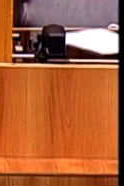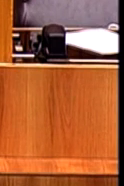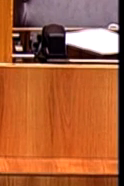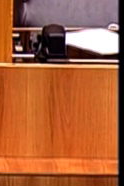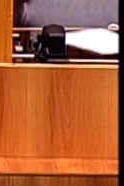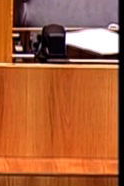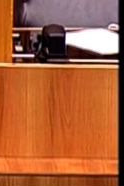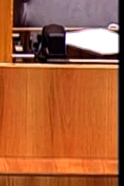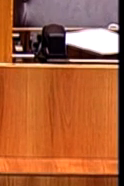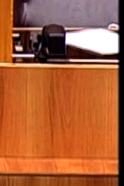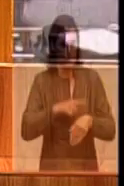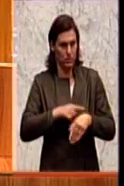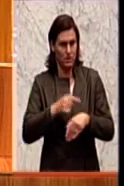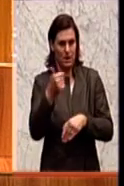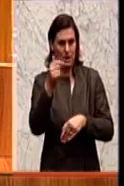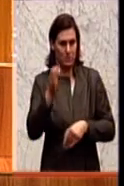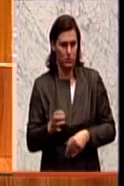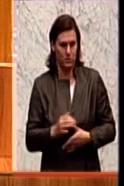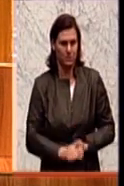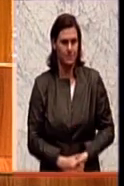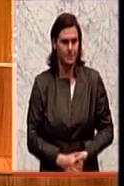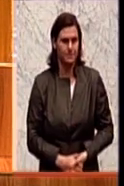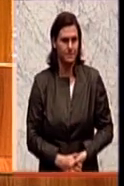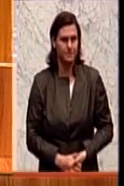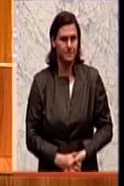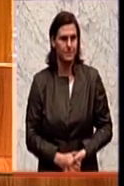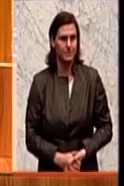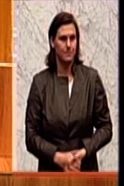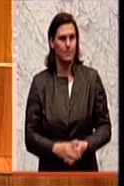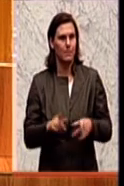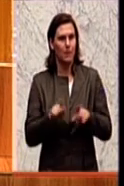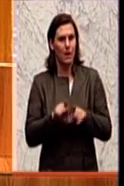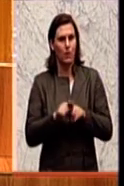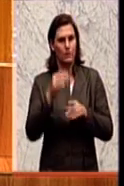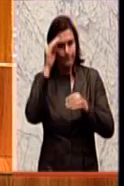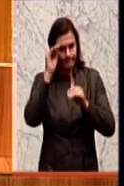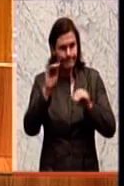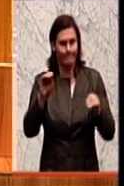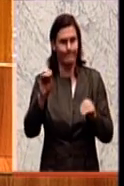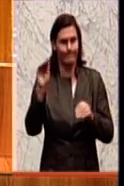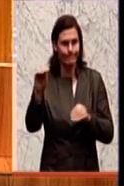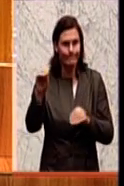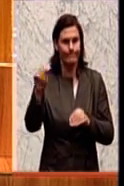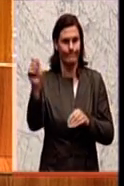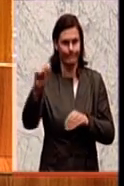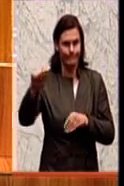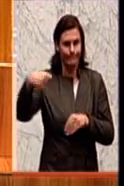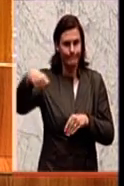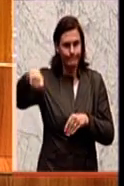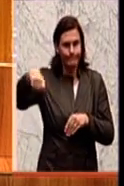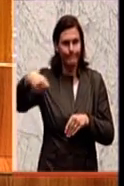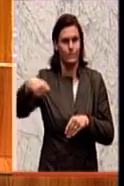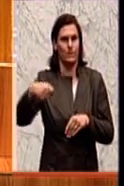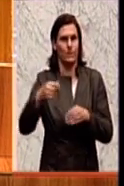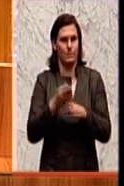Antwortungszeit eine Minute. Und ich werde wieder mit Glockenzeichen auf das Ende der Redezeit wenige Sekunden